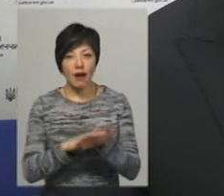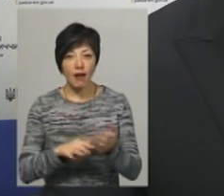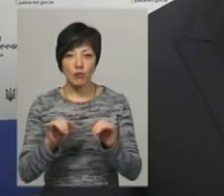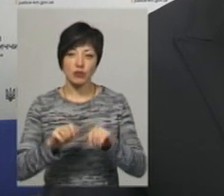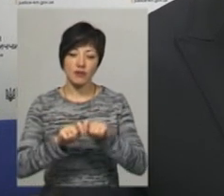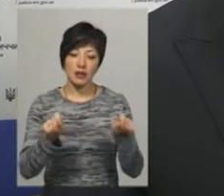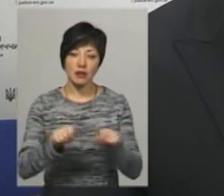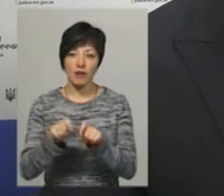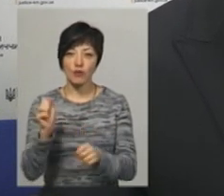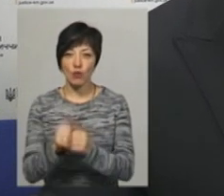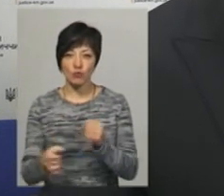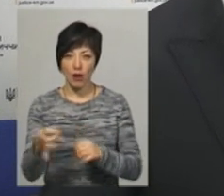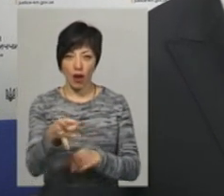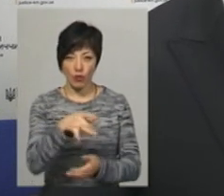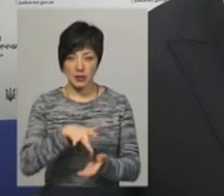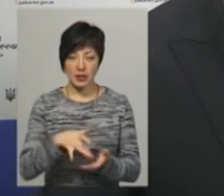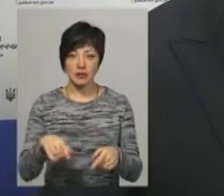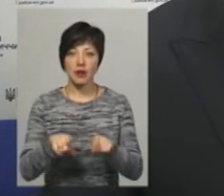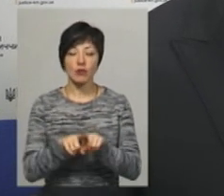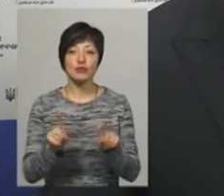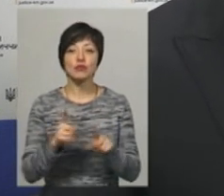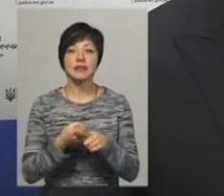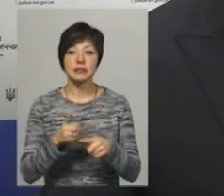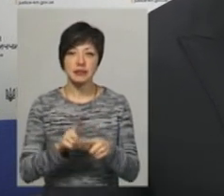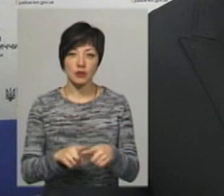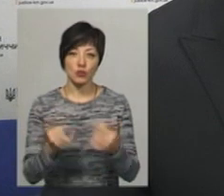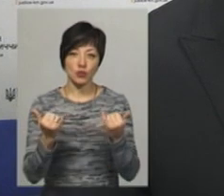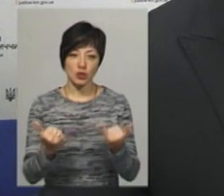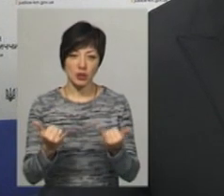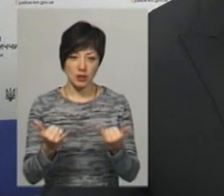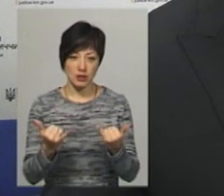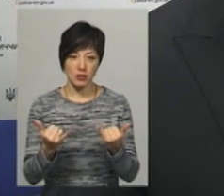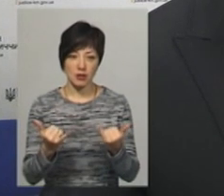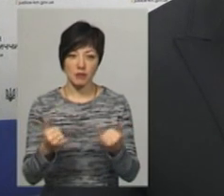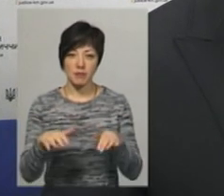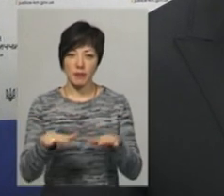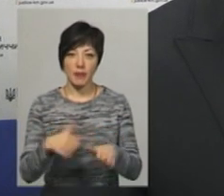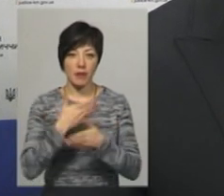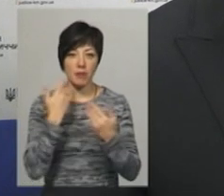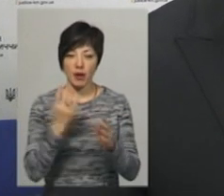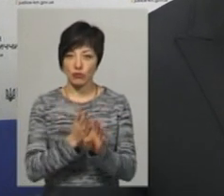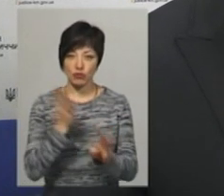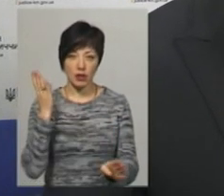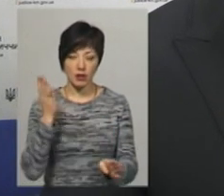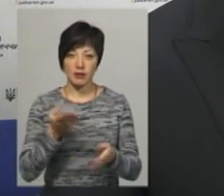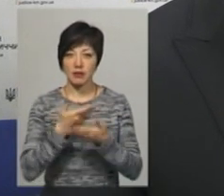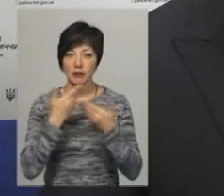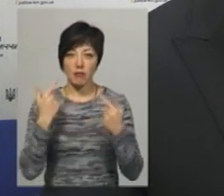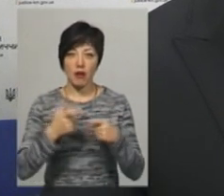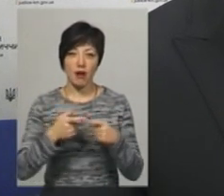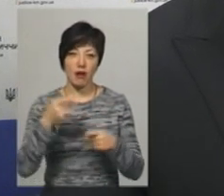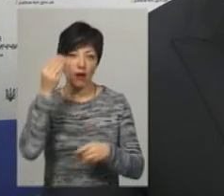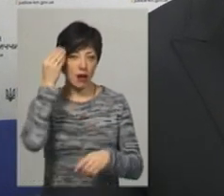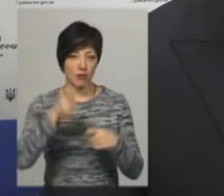відкривати в кожному районному центрі. Тому що таке OpenSpace? Це сучасний ДРАЦ, в якому дійсно немає черг, в якому немає бюрократії,